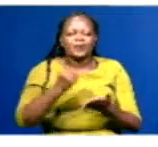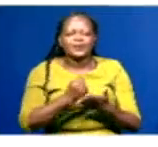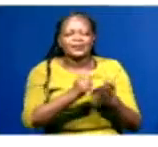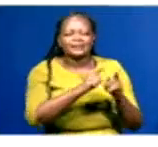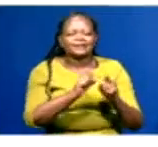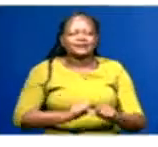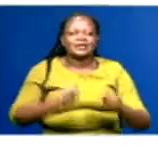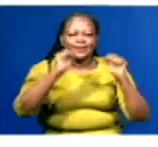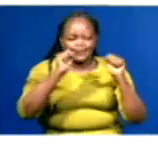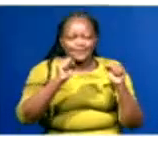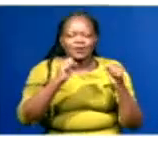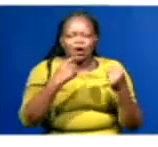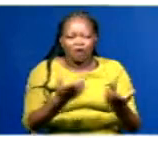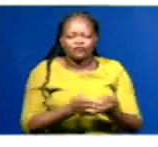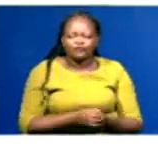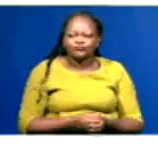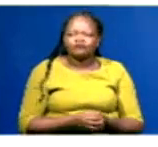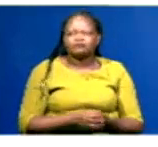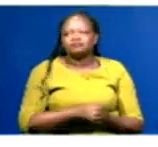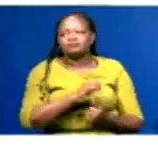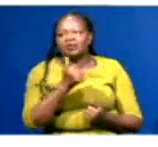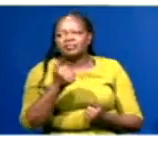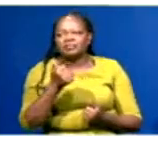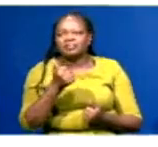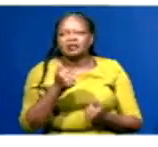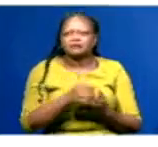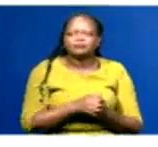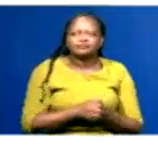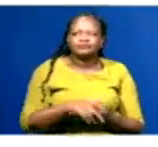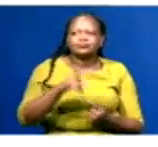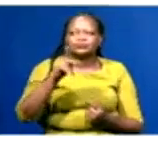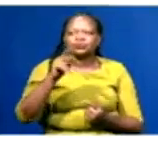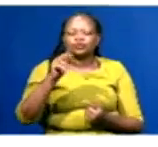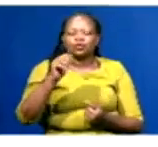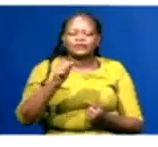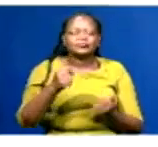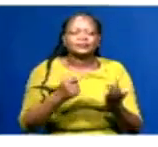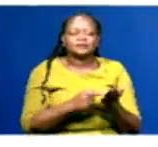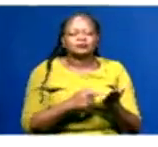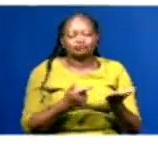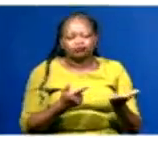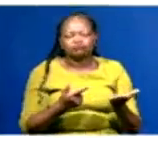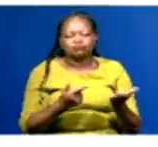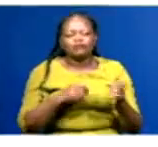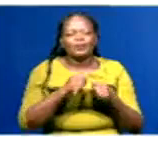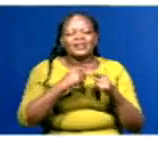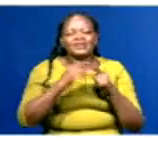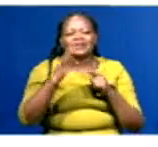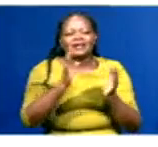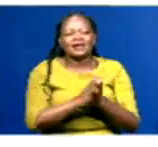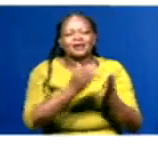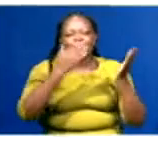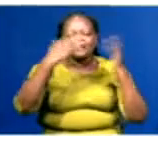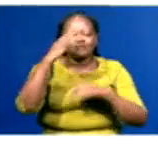wa bodi ya almashauri ya ustawi, wamji wa teknolojia wa konza. Kwa kipindi cha miyakamitatu, huku Profesor Stanley